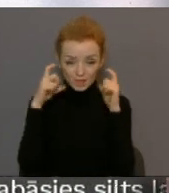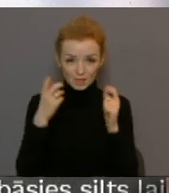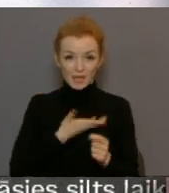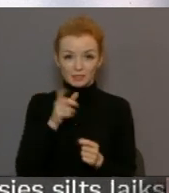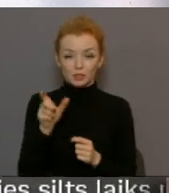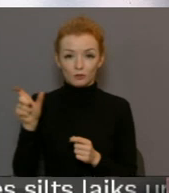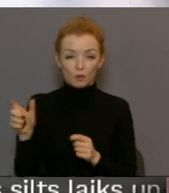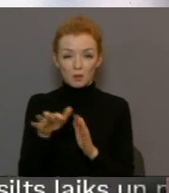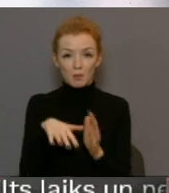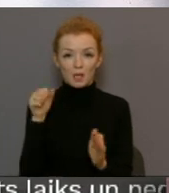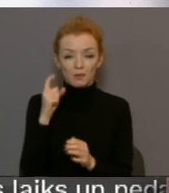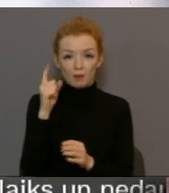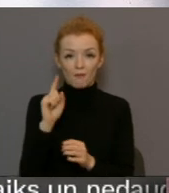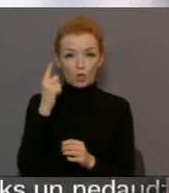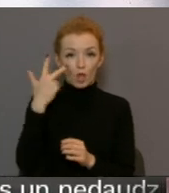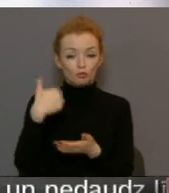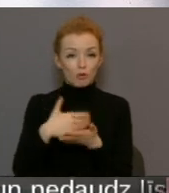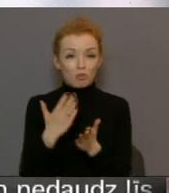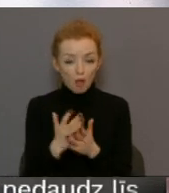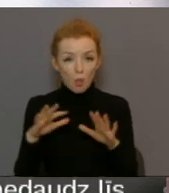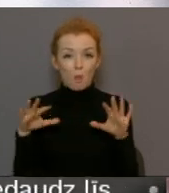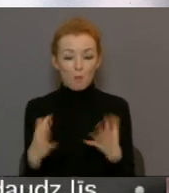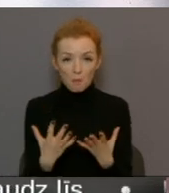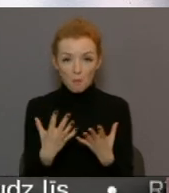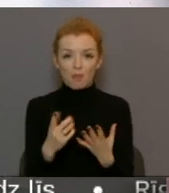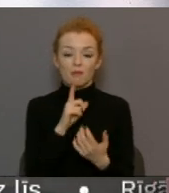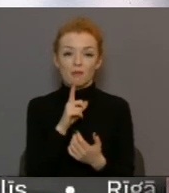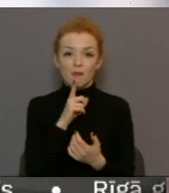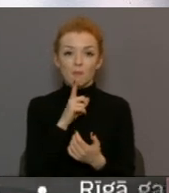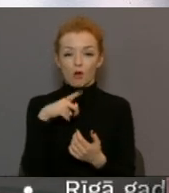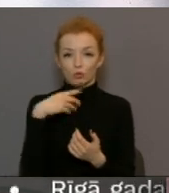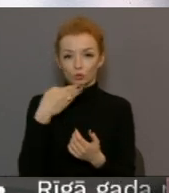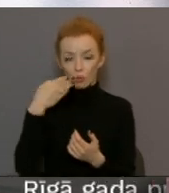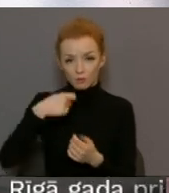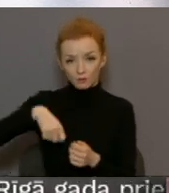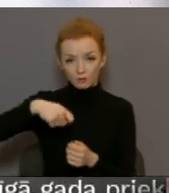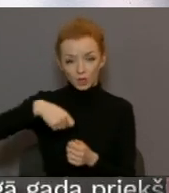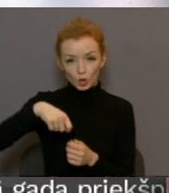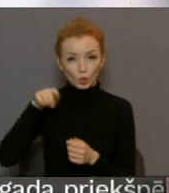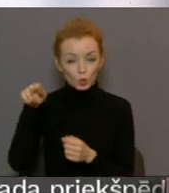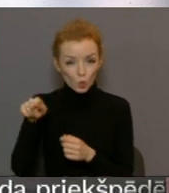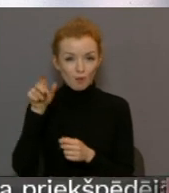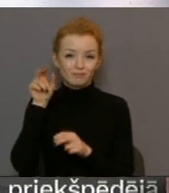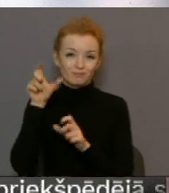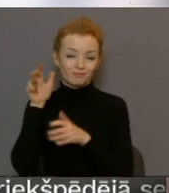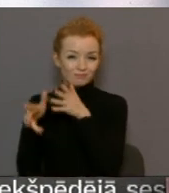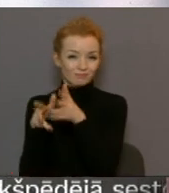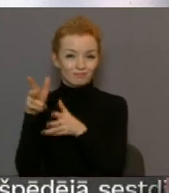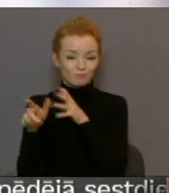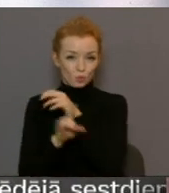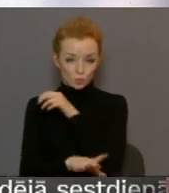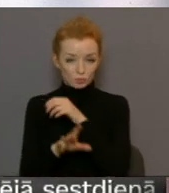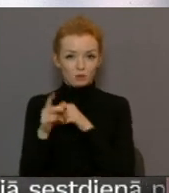paņēmuši vien nepilnu trešo daļu. Tikmēr vienā no Liepājas zupas virtuvēm, kuru apmeklē trūcīgie novērots, ka cilvēki